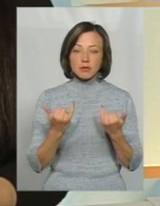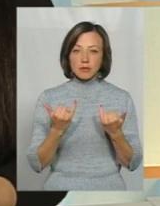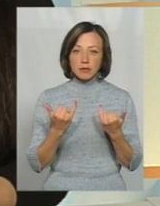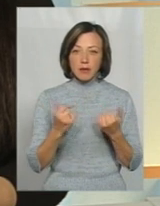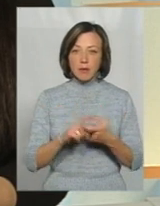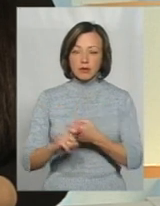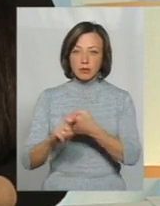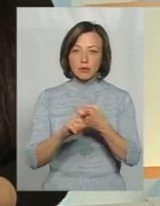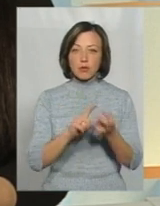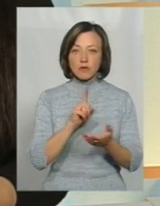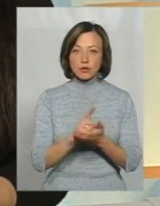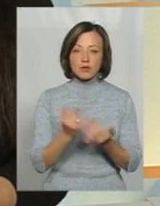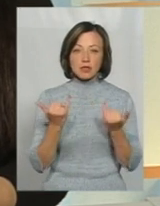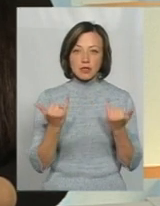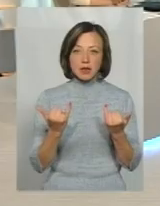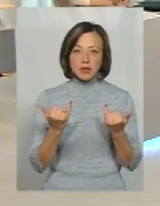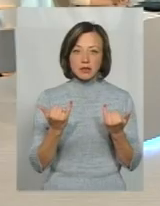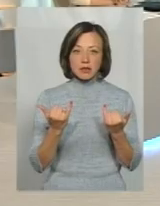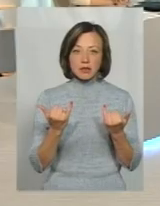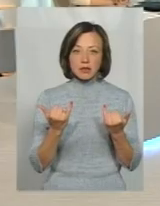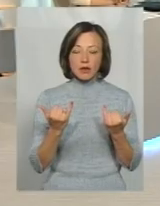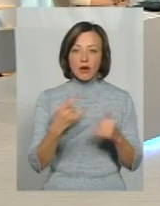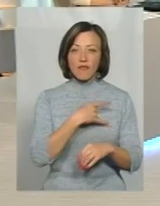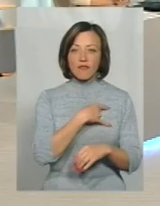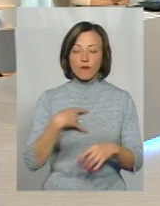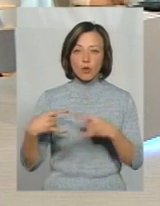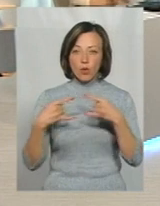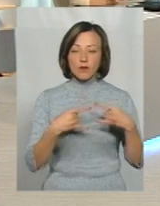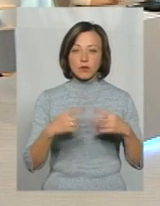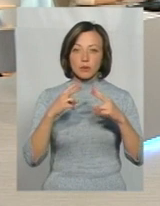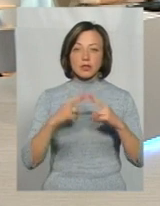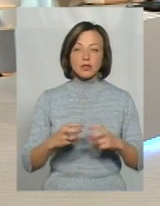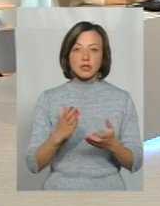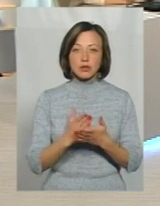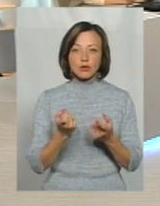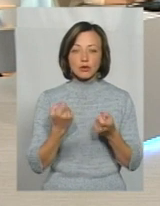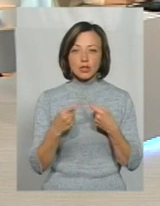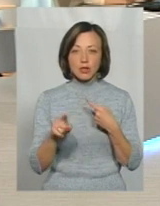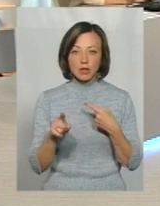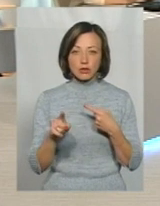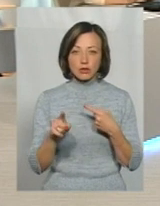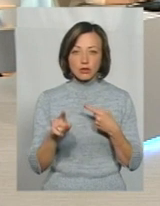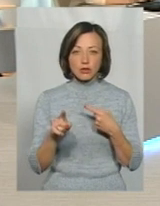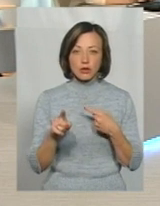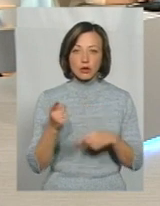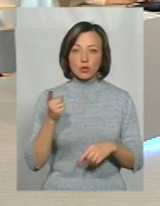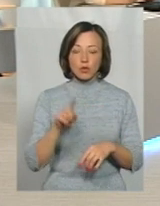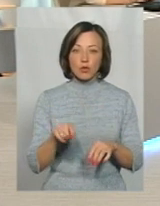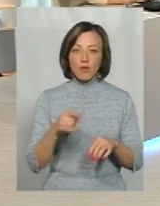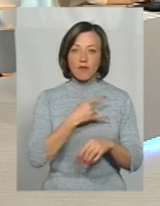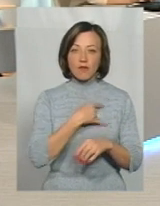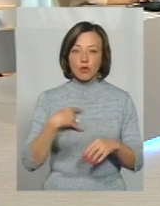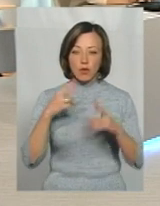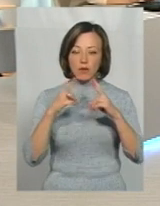ситуацією обов'язково. Зараз підхід до флюорографічних обстежень є трошки інакший, тому флюорографія